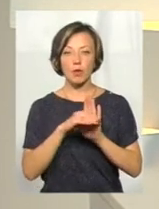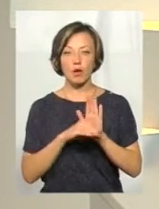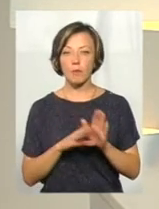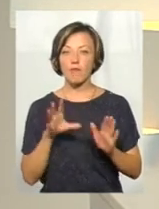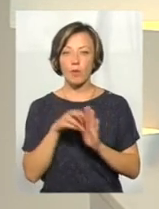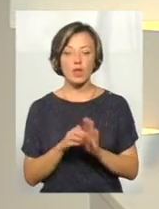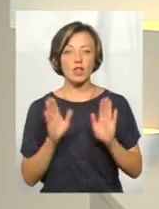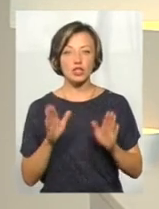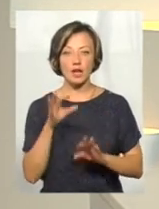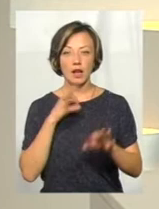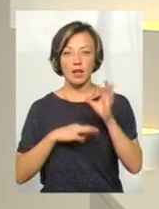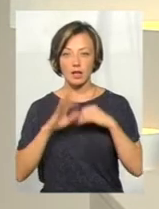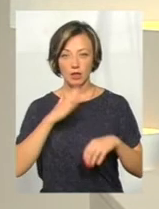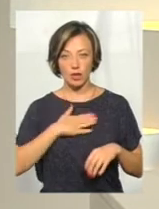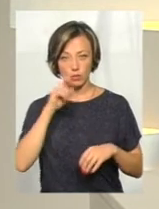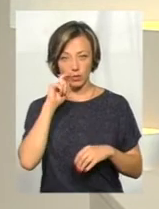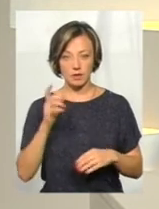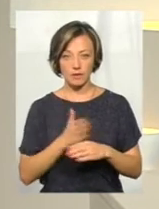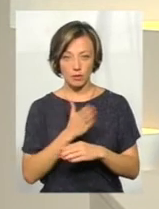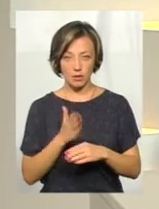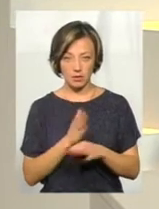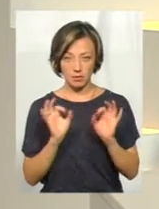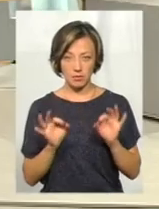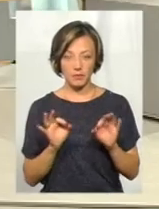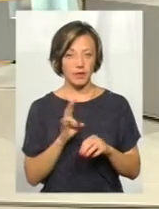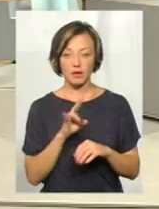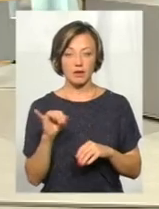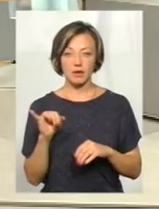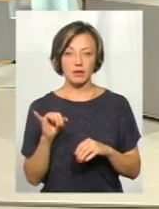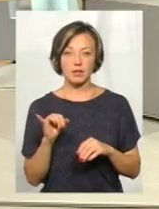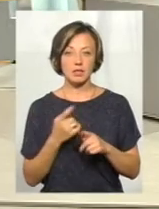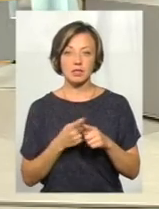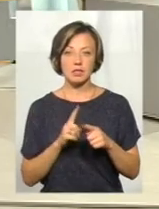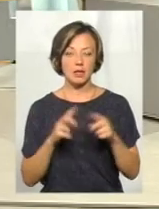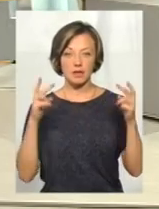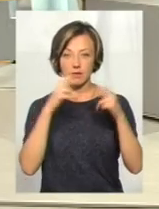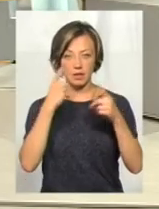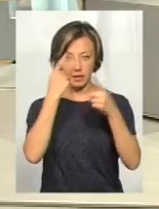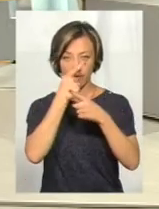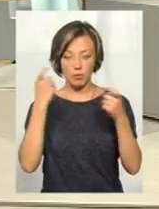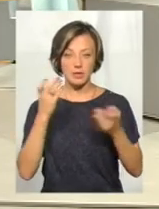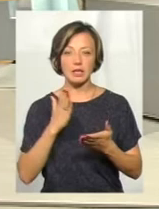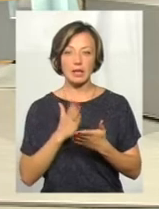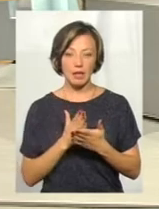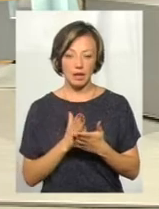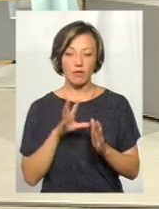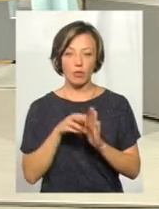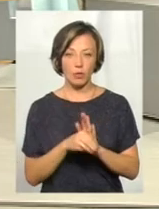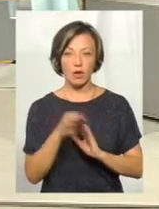лише ліки нашого українського виробника? Ні, це невірна інформація. Є і